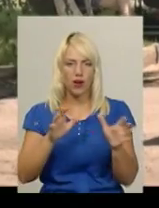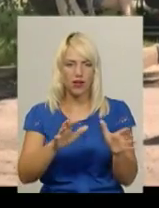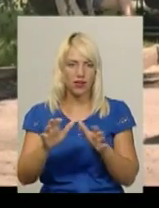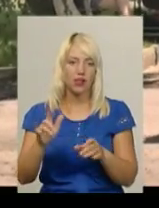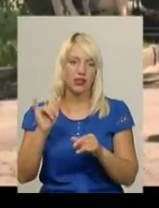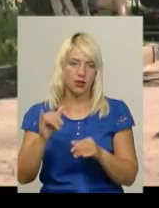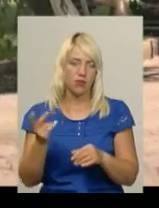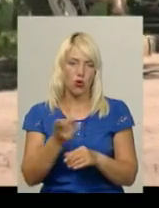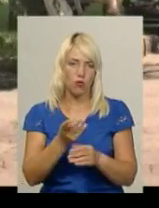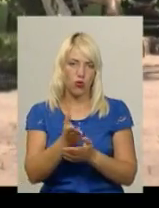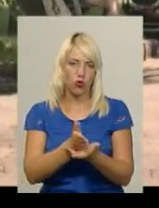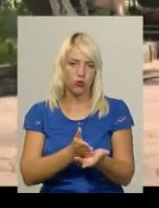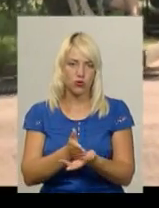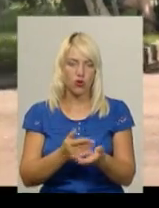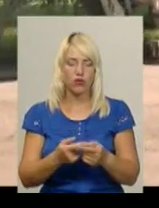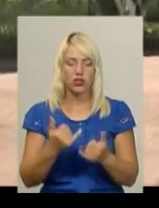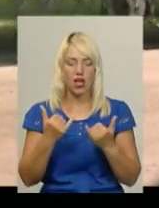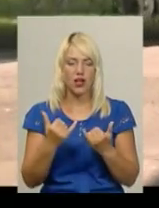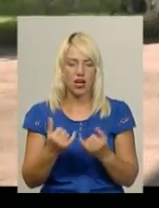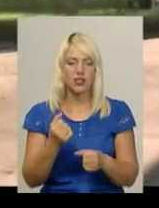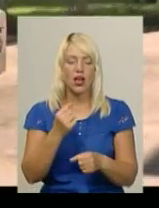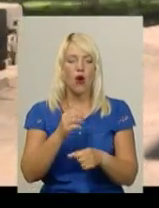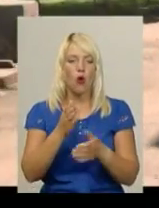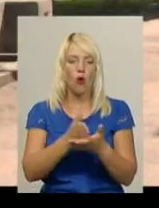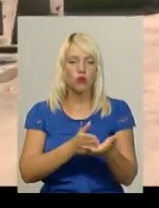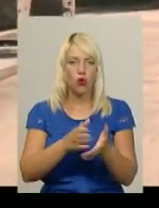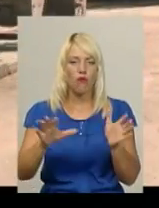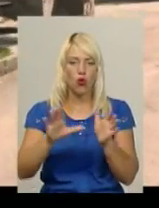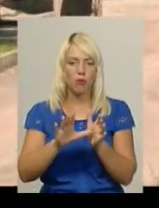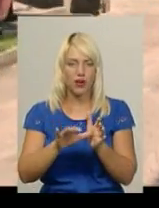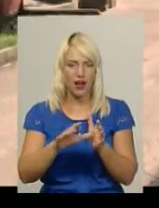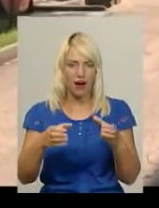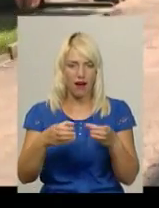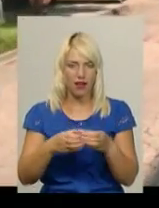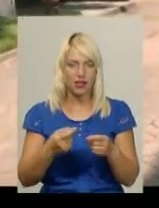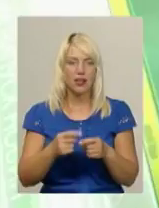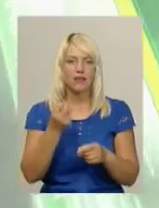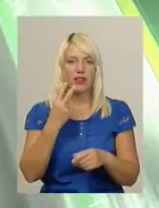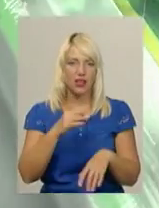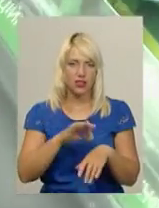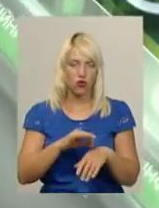Наразі бригада обслуговує 12-х паліативних хворих і шукає у штат психолога.